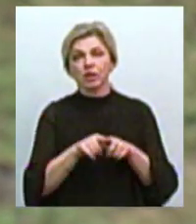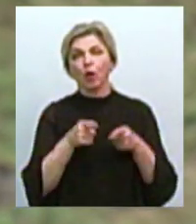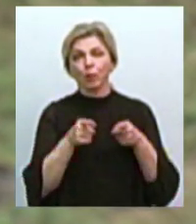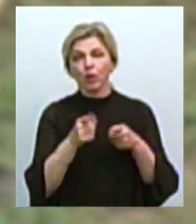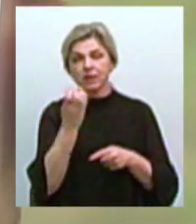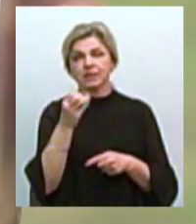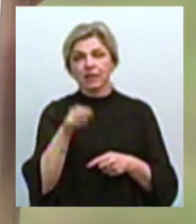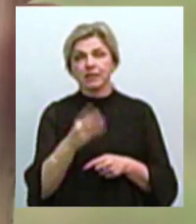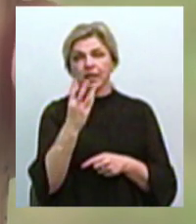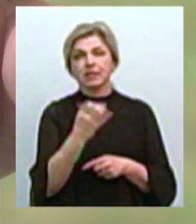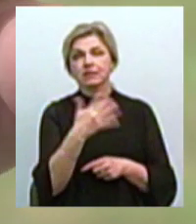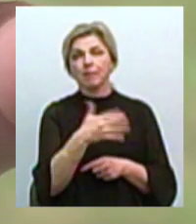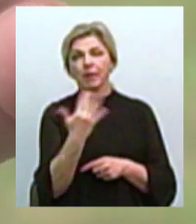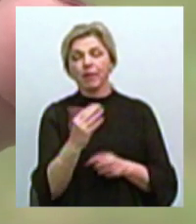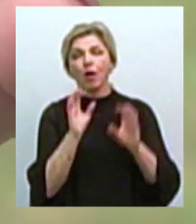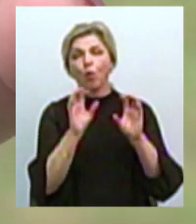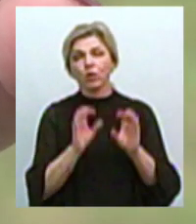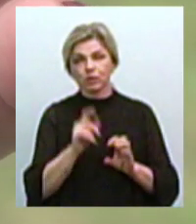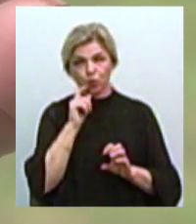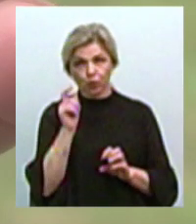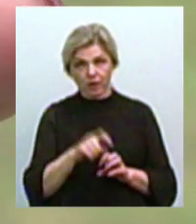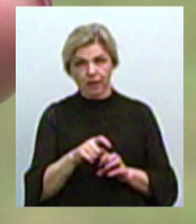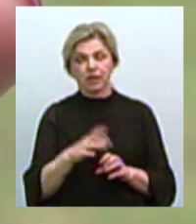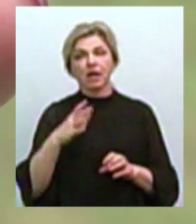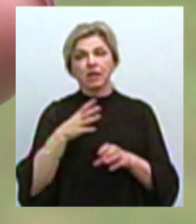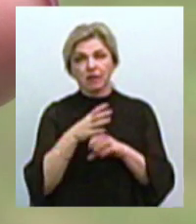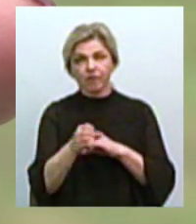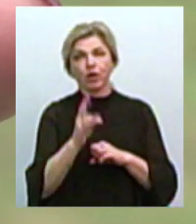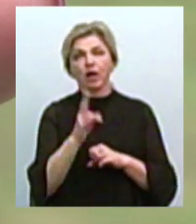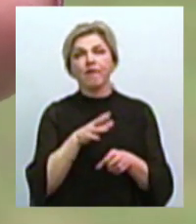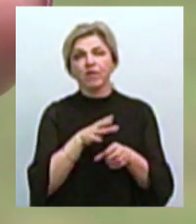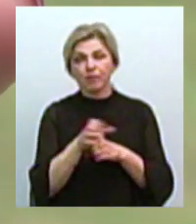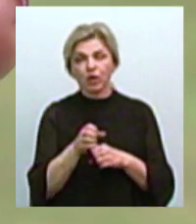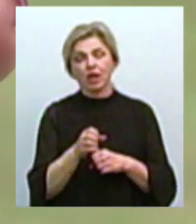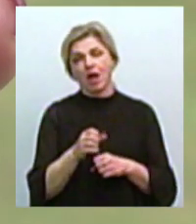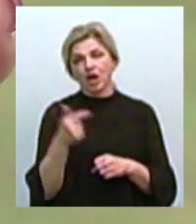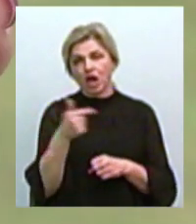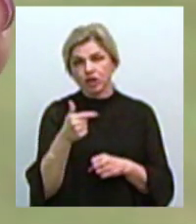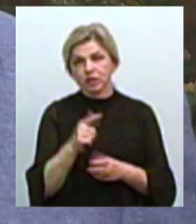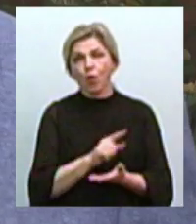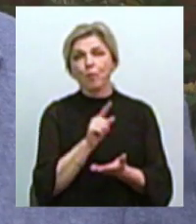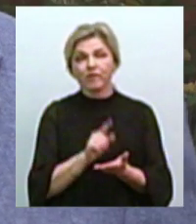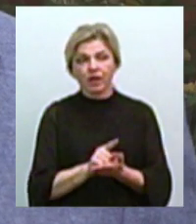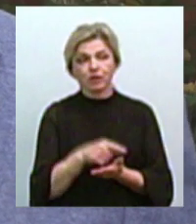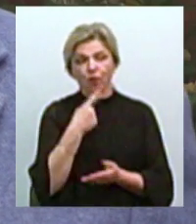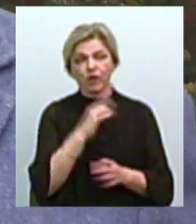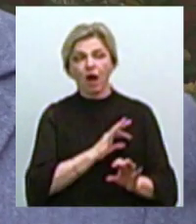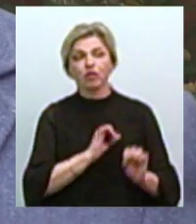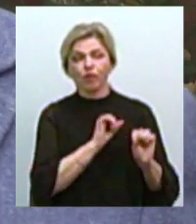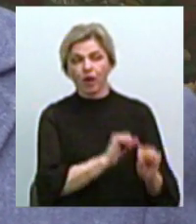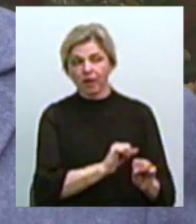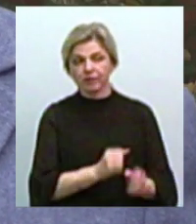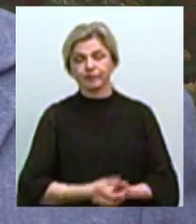стаття 355 Кримінального кодексу України. Примушування до виконання цивільно-правових зобов'язань, говорить адвокат Андрій